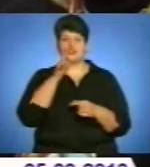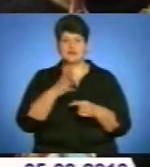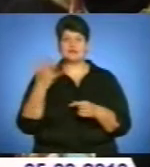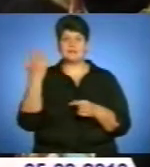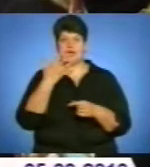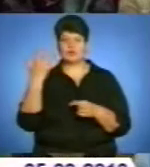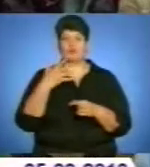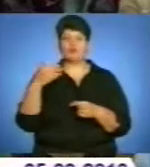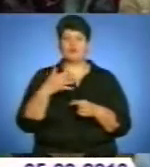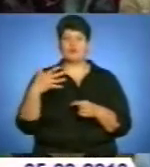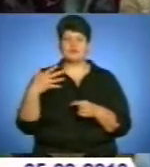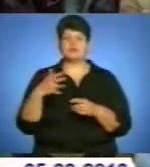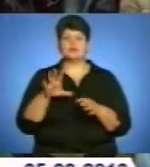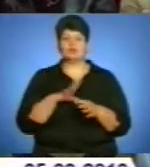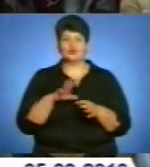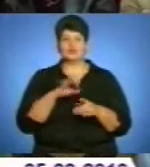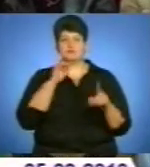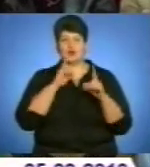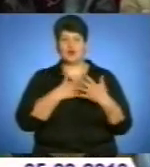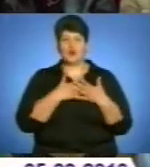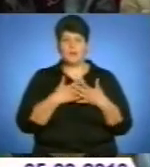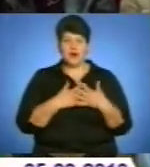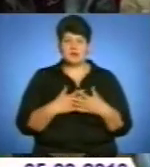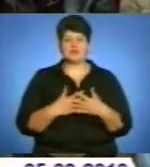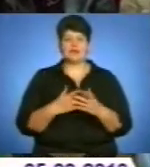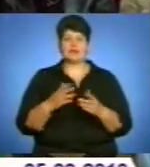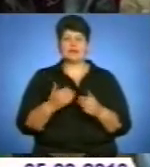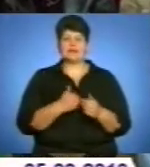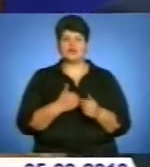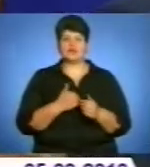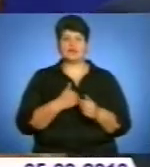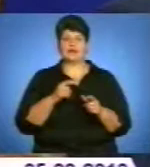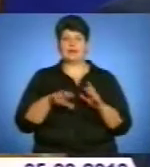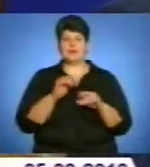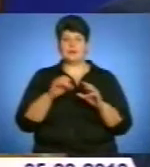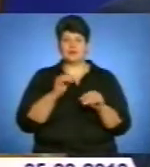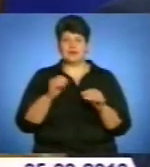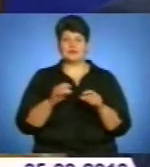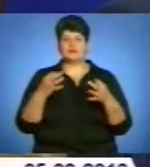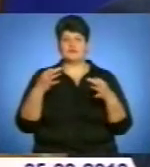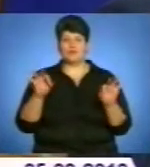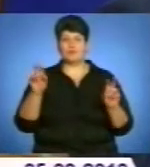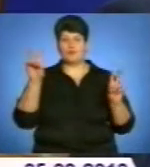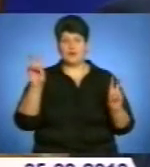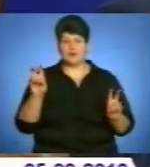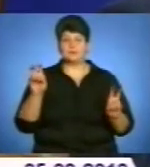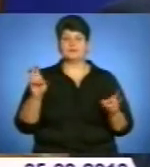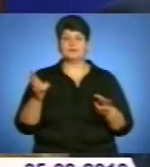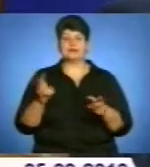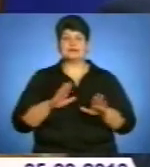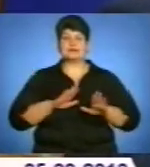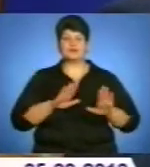п'ятого поверху адмінбудинку відбувалися збори громадськості, ініційовані депутатами фракції Всеукраїнського об'єднання «Свобода»,